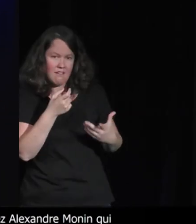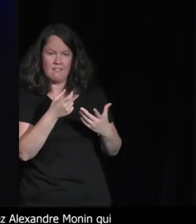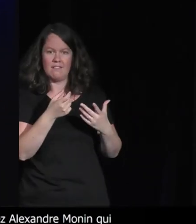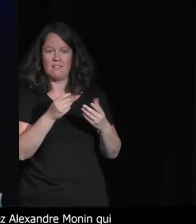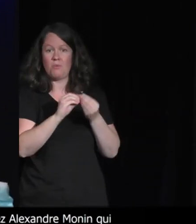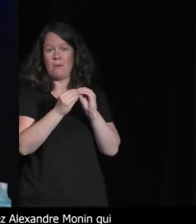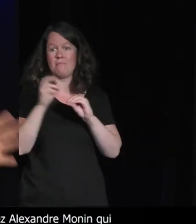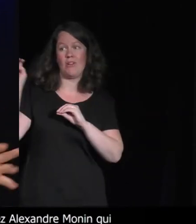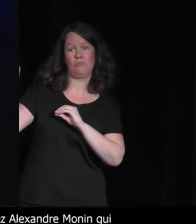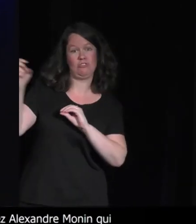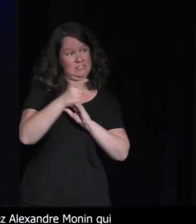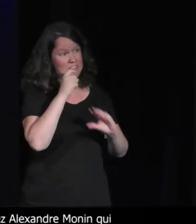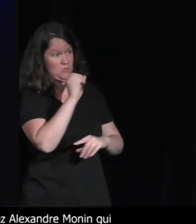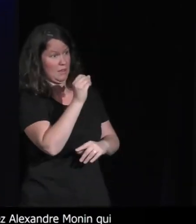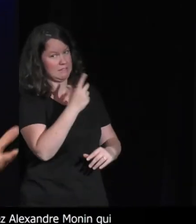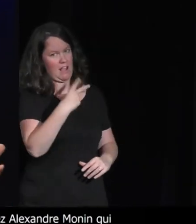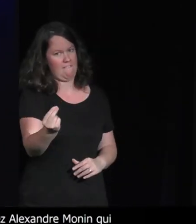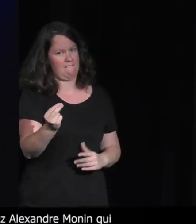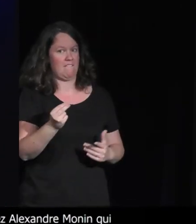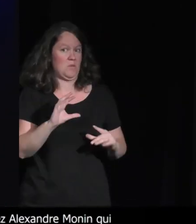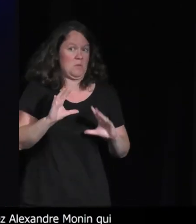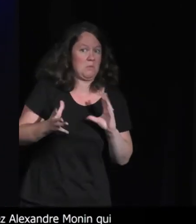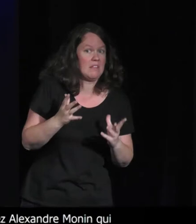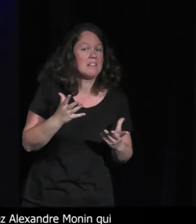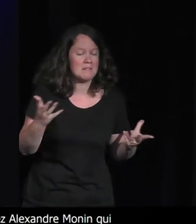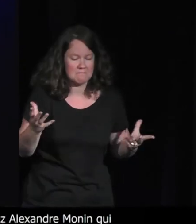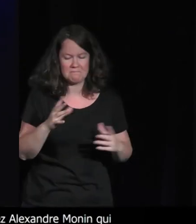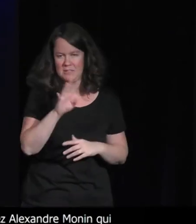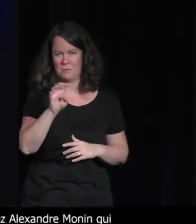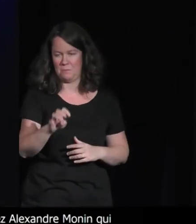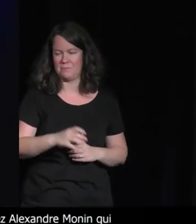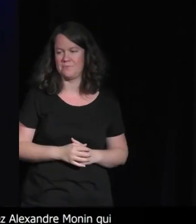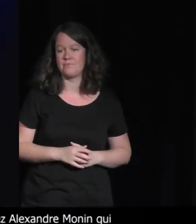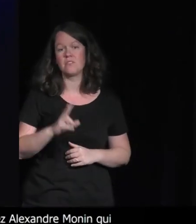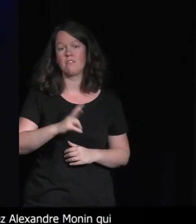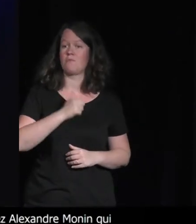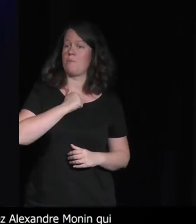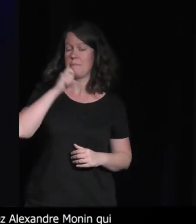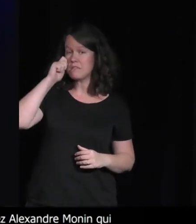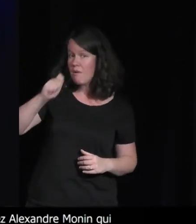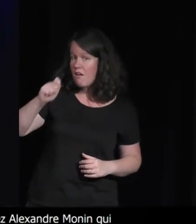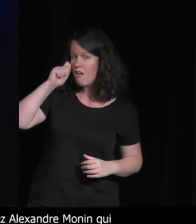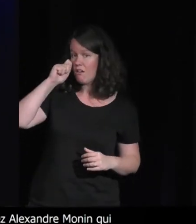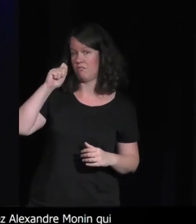rejoins tout ce que tu as présenté précédemment. Je ne pas spécialiste de ces questions d